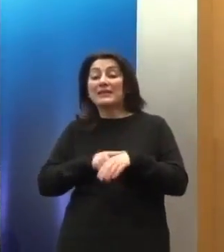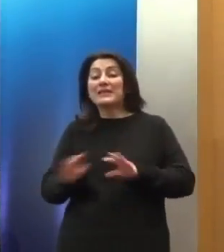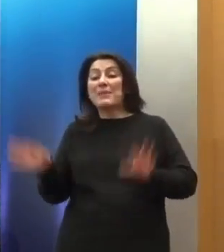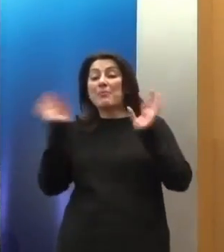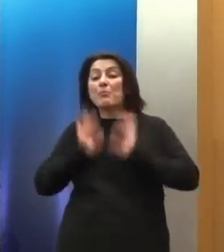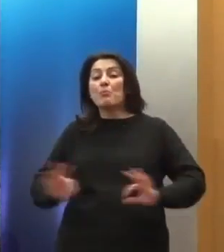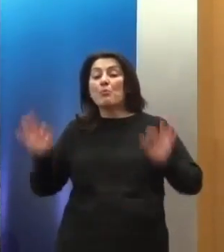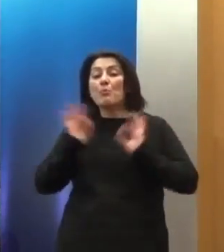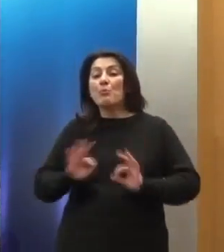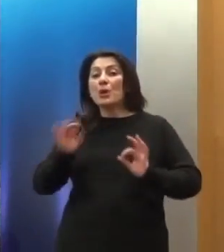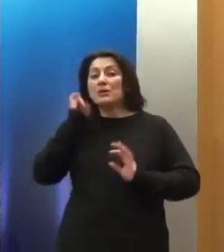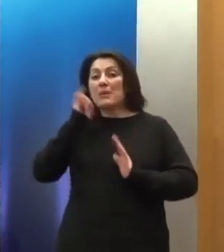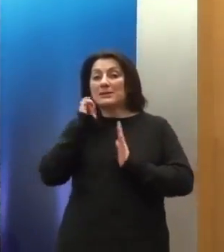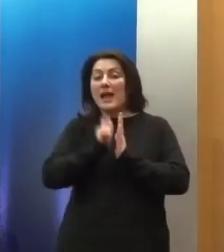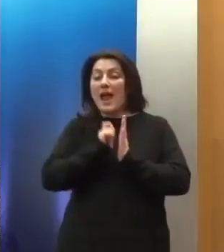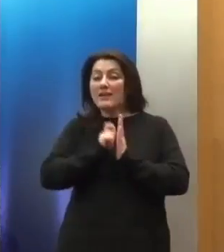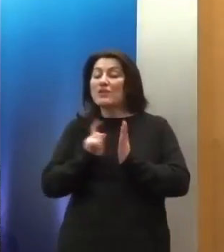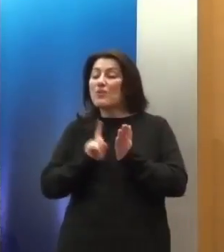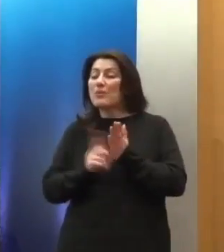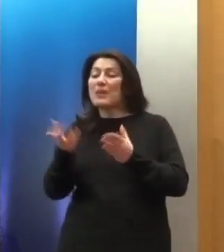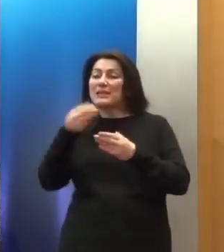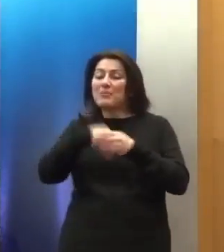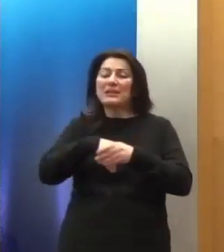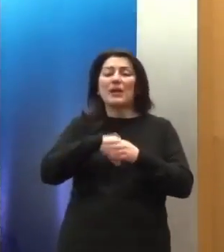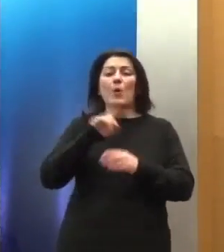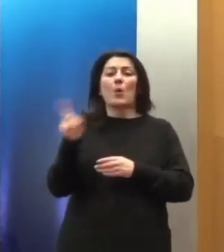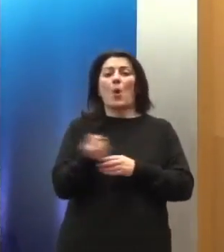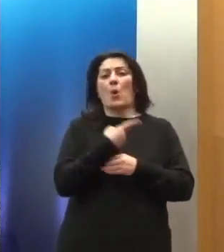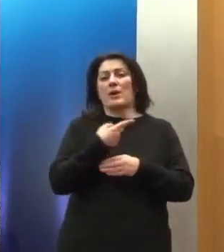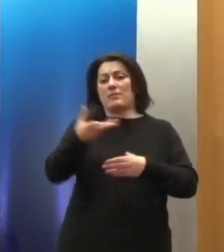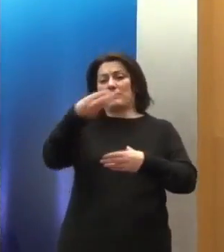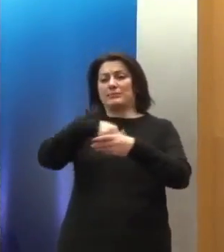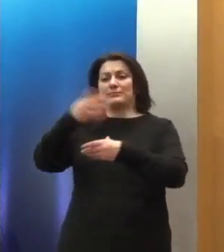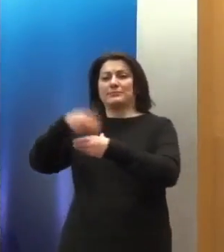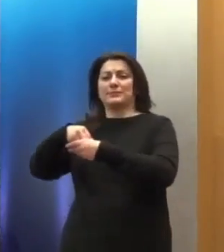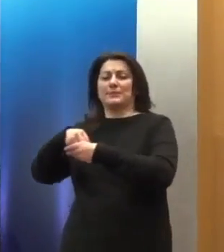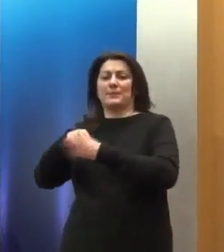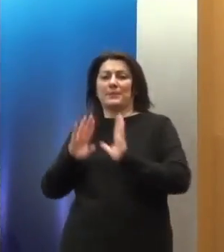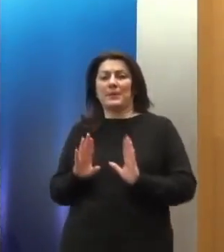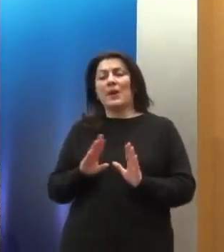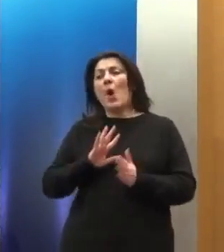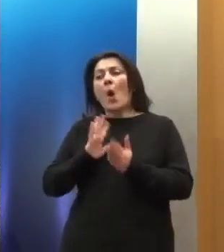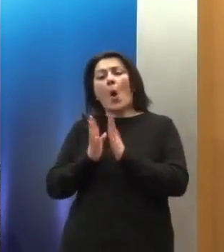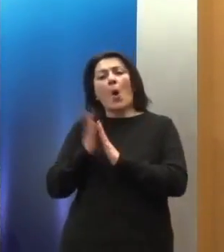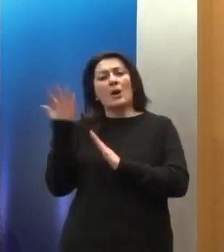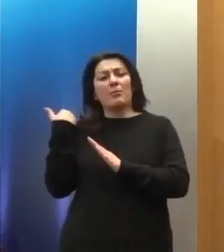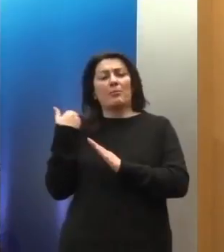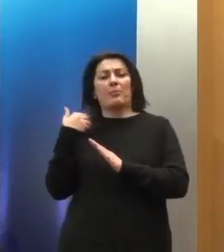εξήγησαν εδώ όλοι οι εμπλεκόμενοι